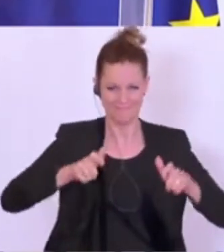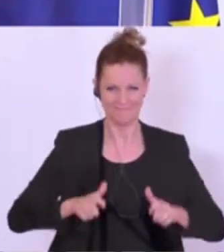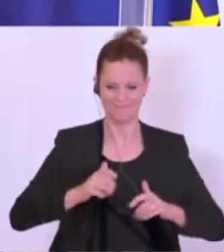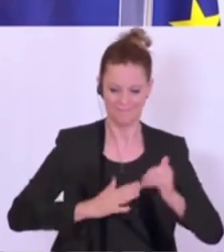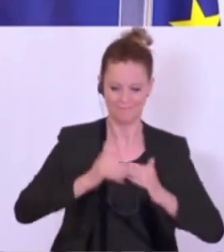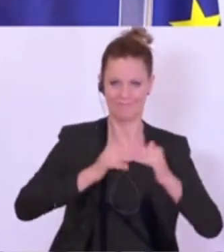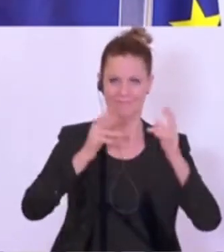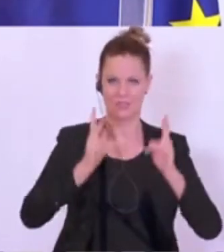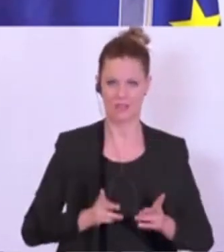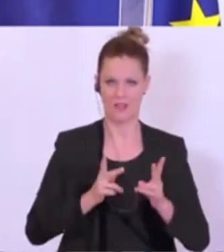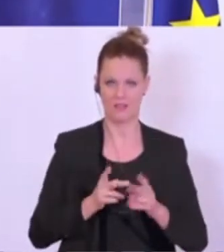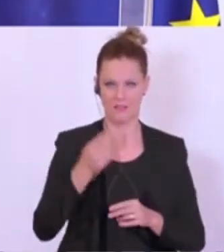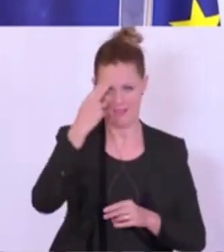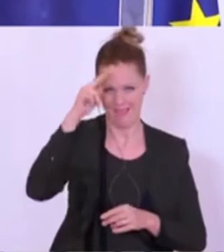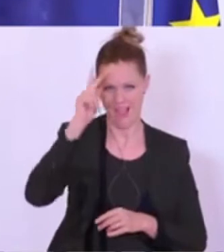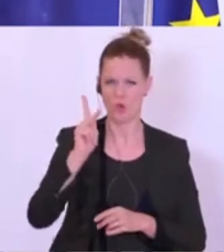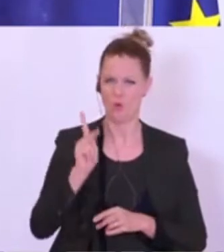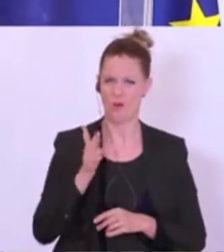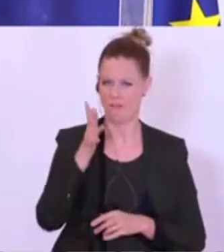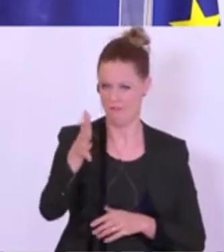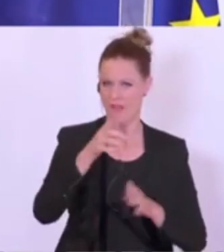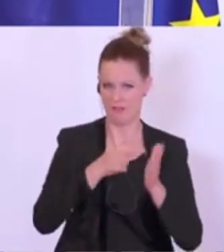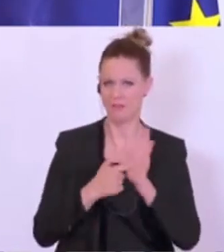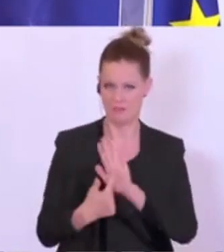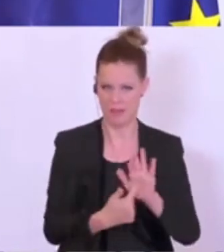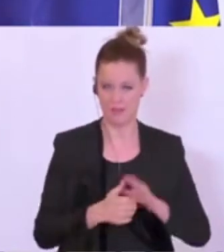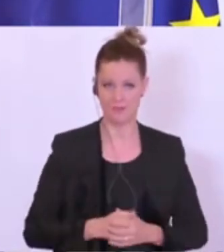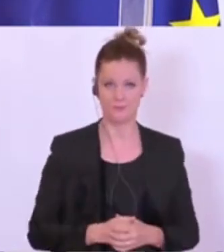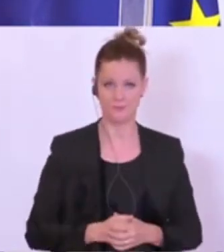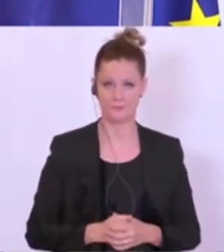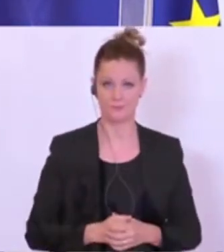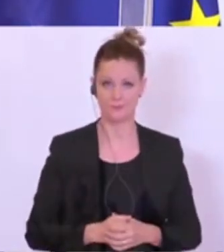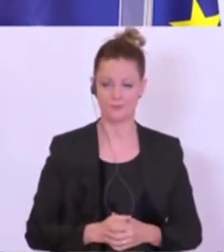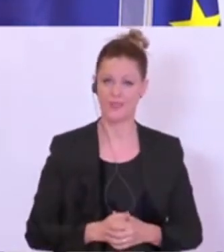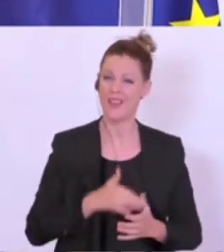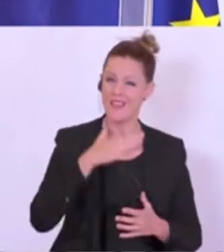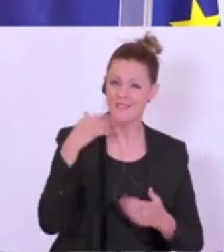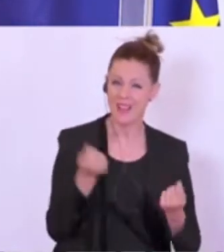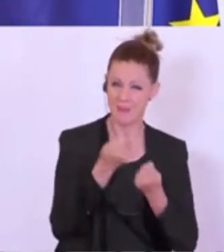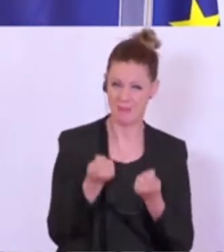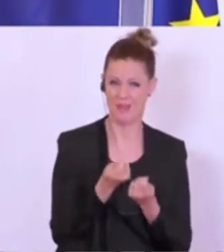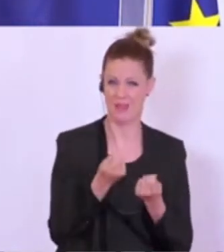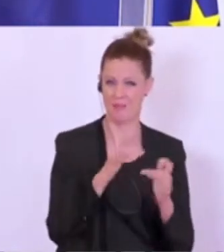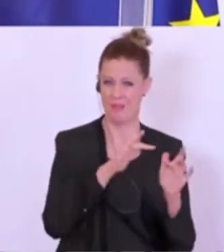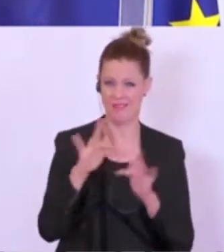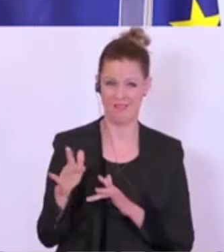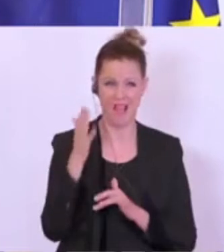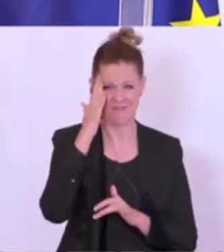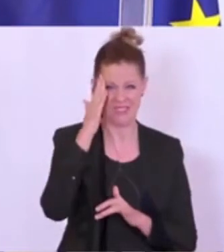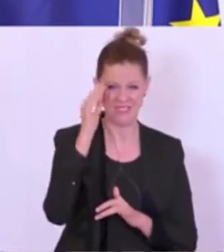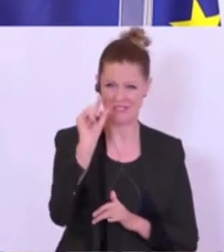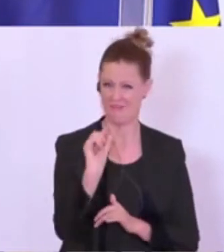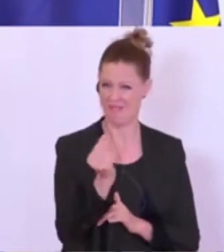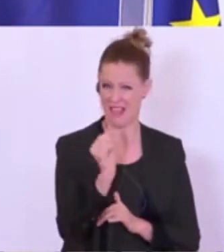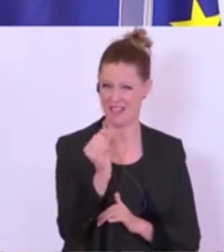auch entsprechend präsentieren wird. Eines kann ich vorwegnehmen. Viele Betriebe verfügen über wenig Wissen oder Sie haben